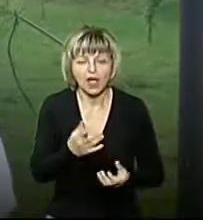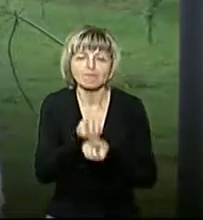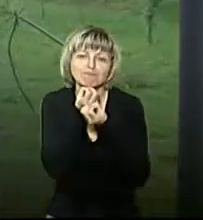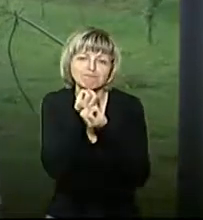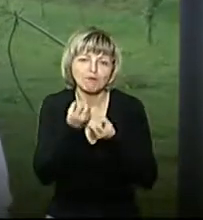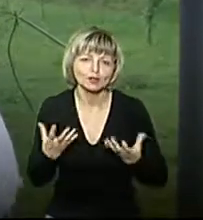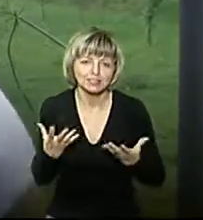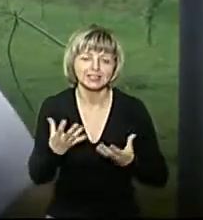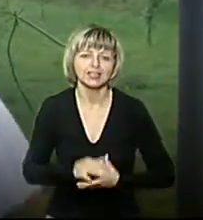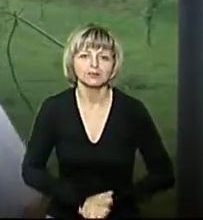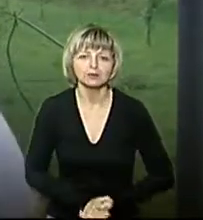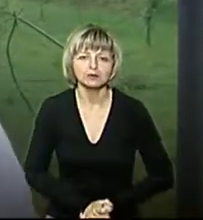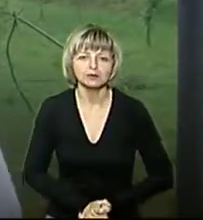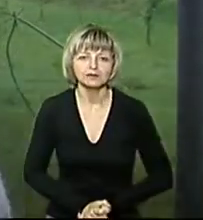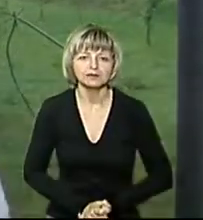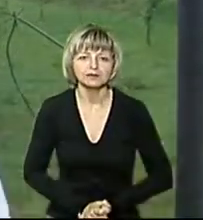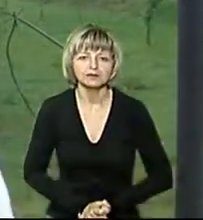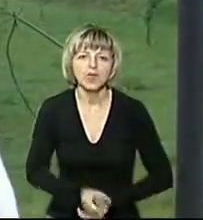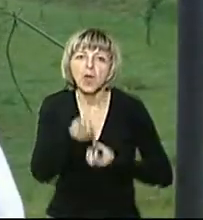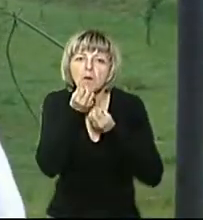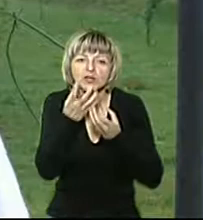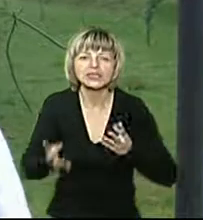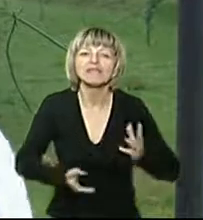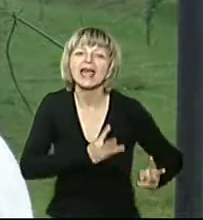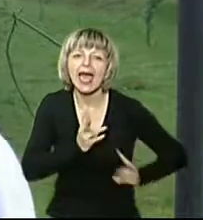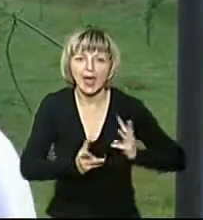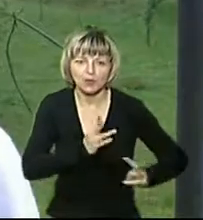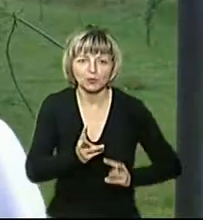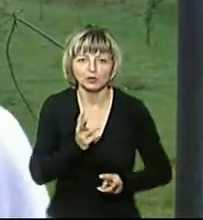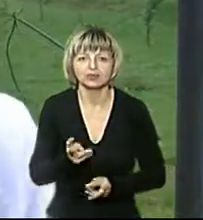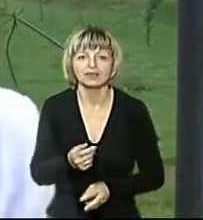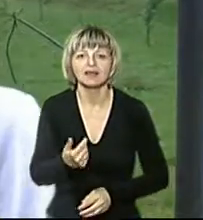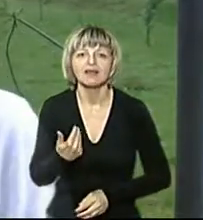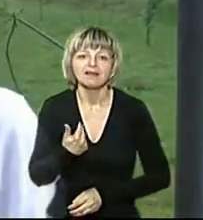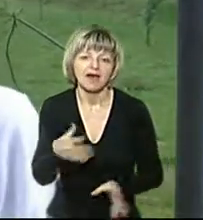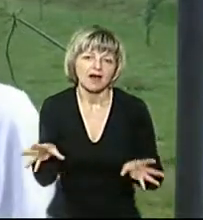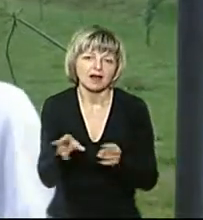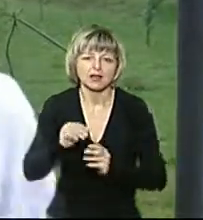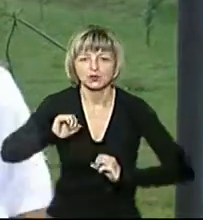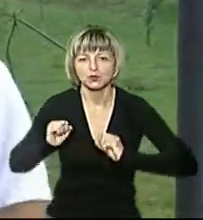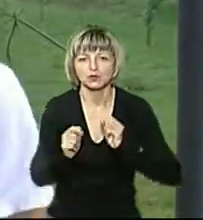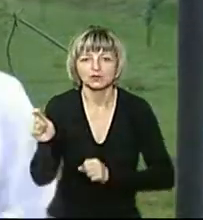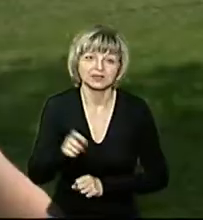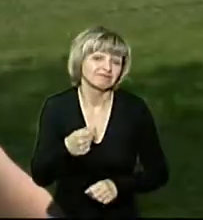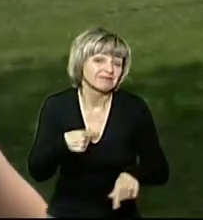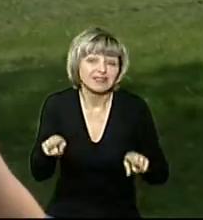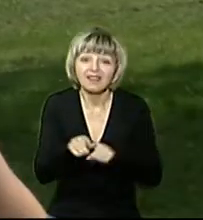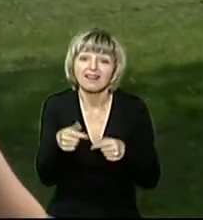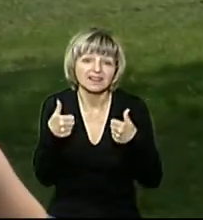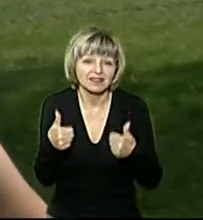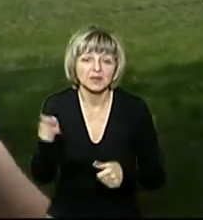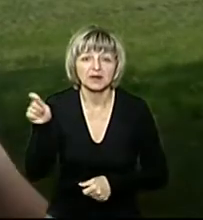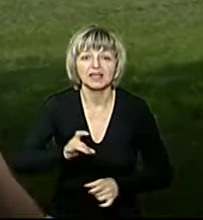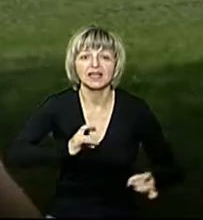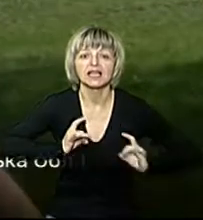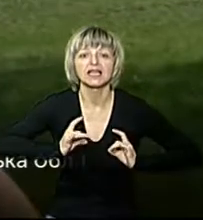позитивних емоцій. Я із друзями, нам і так власно. Приїхали на